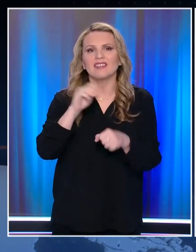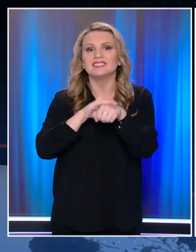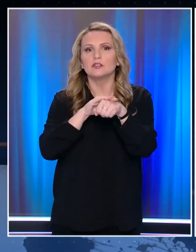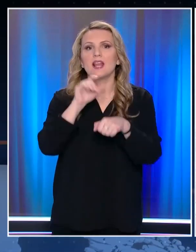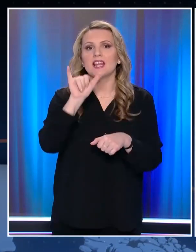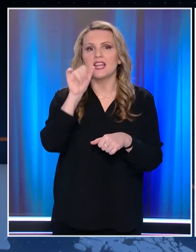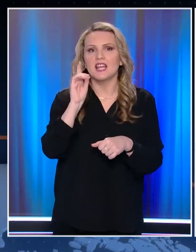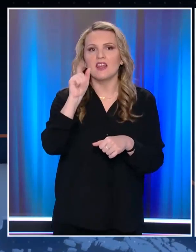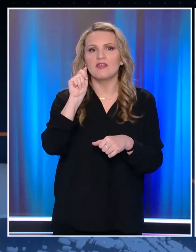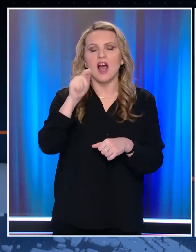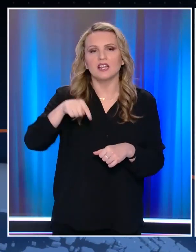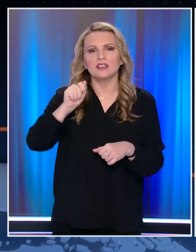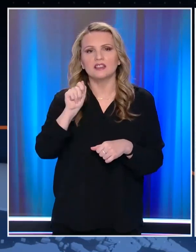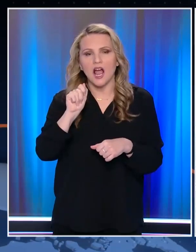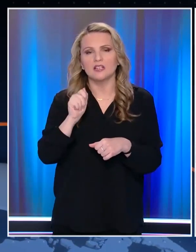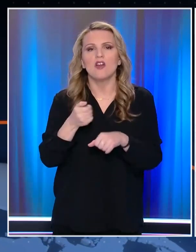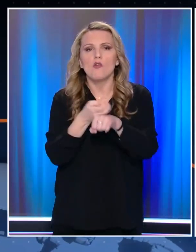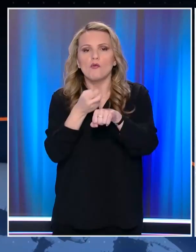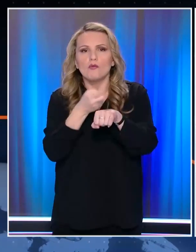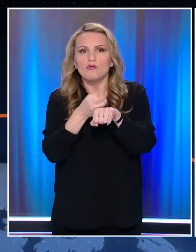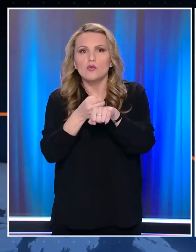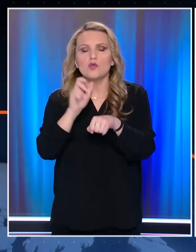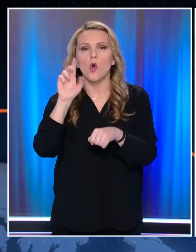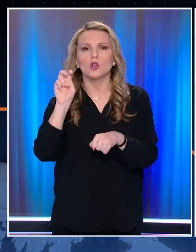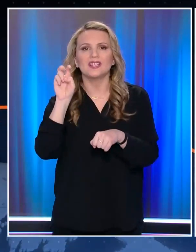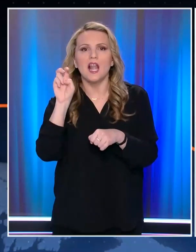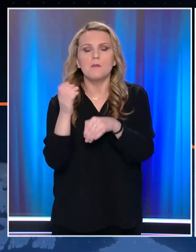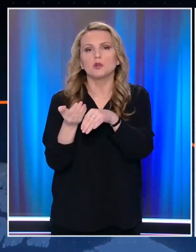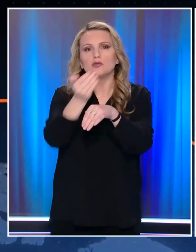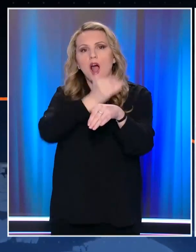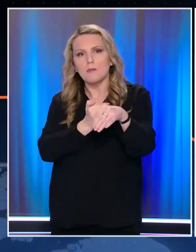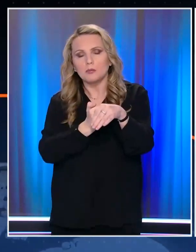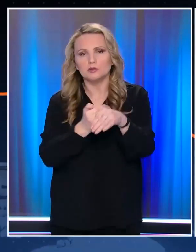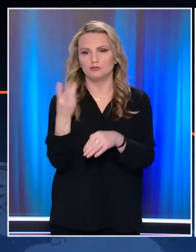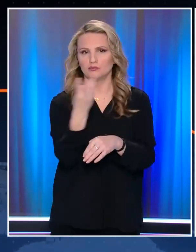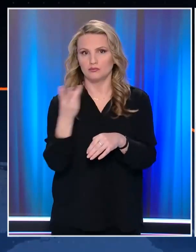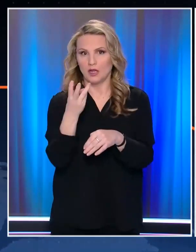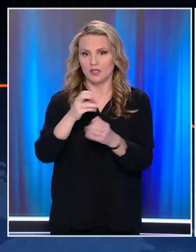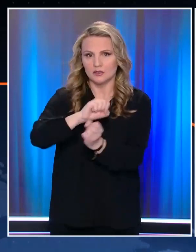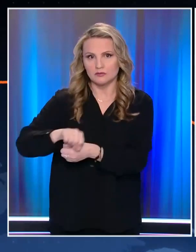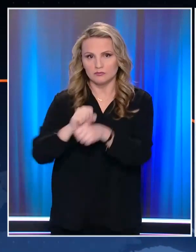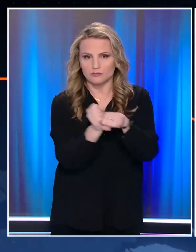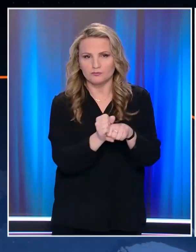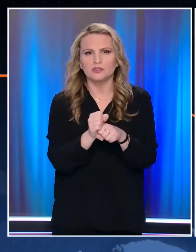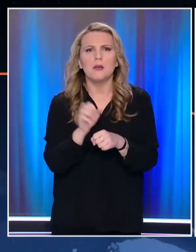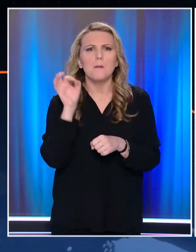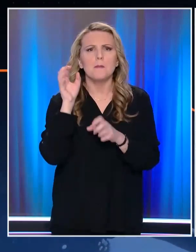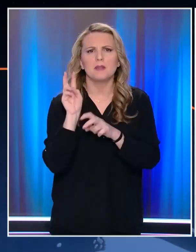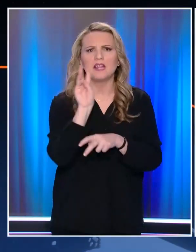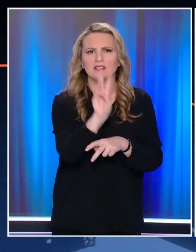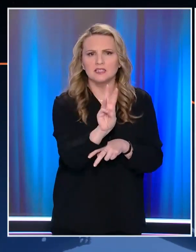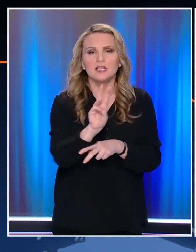πίσω ακριβώς από το όρος Χελμός οι τρεις χιονοδρόμοι είχαν πάει στο συγκεκριμένο σημείο για να κάνουν